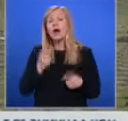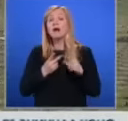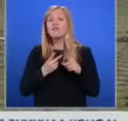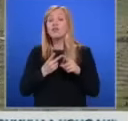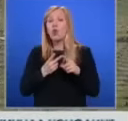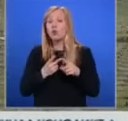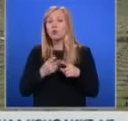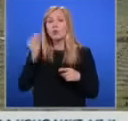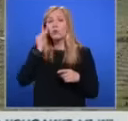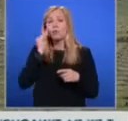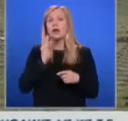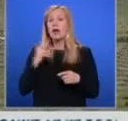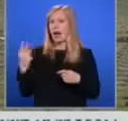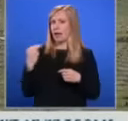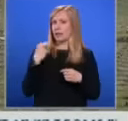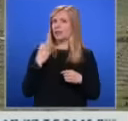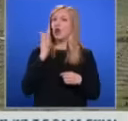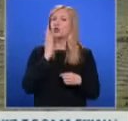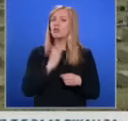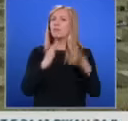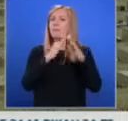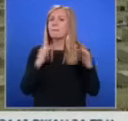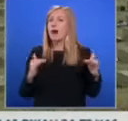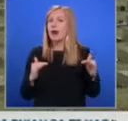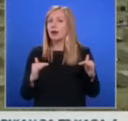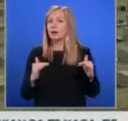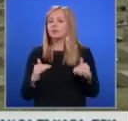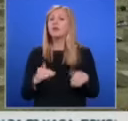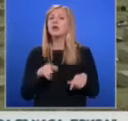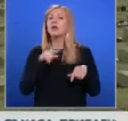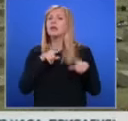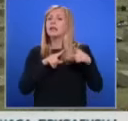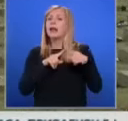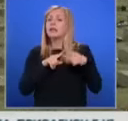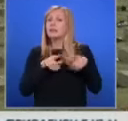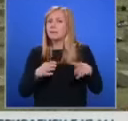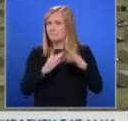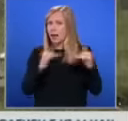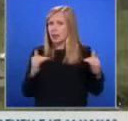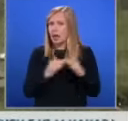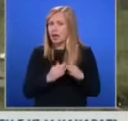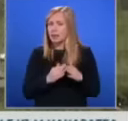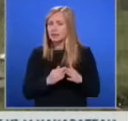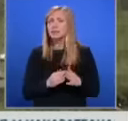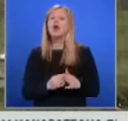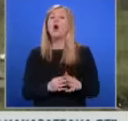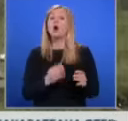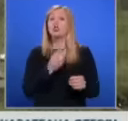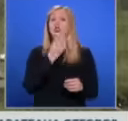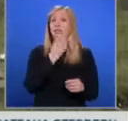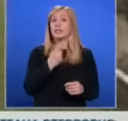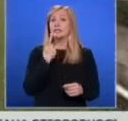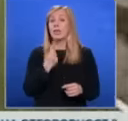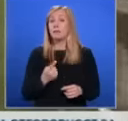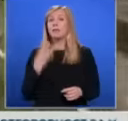отиваме в бараките. Терезин или Терезин щат съществува от 1941 до 1945 година